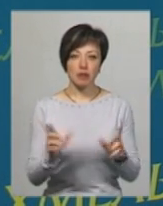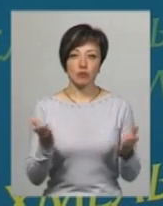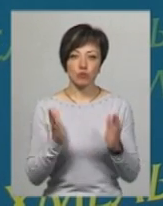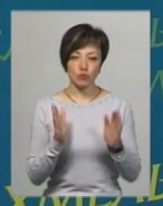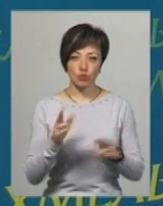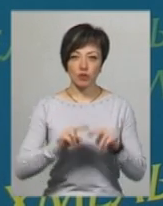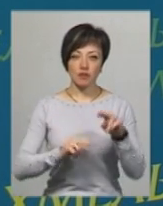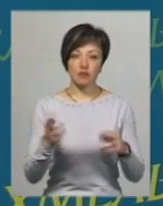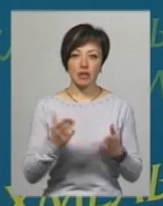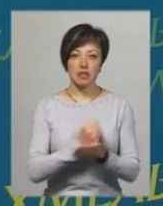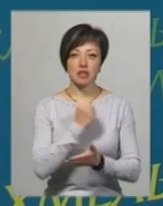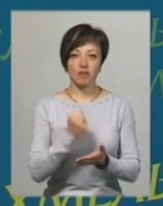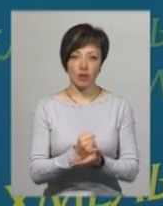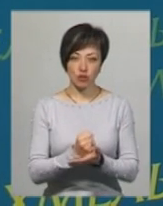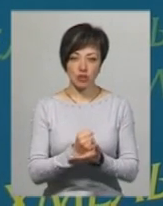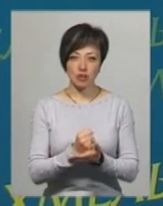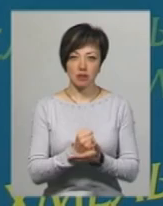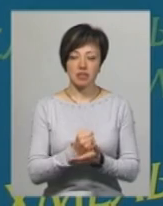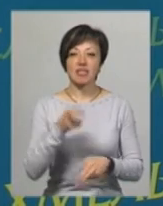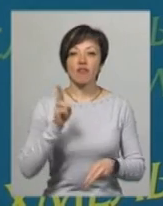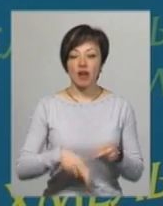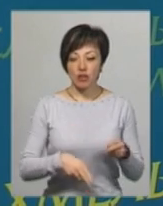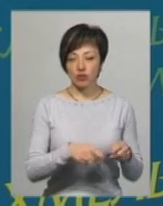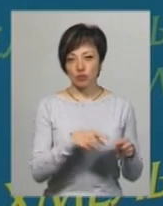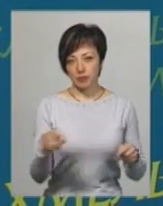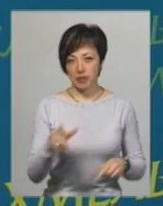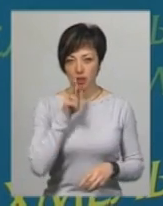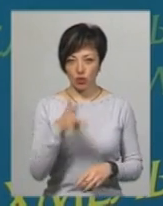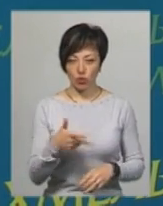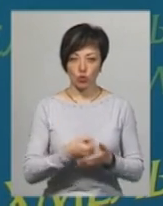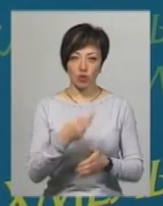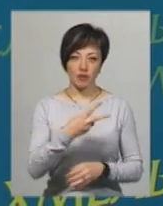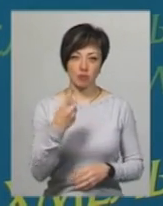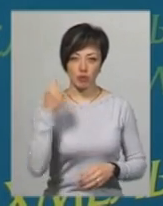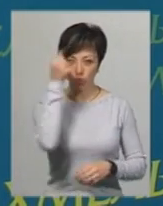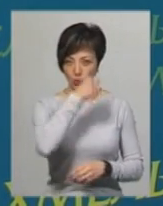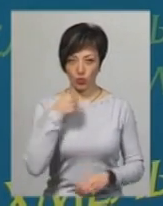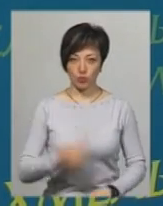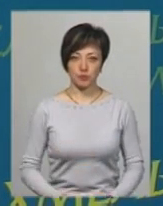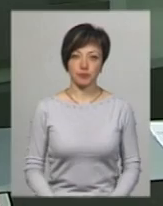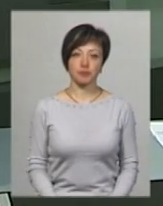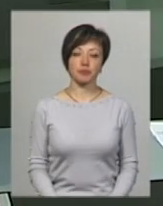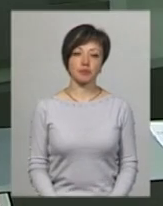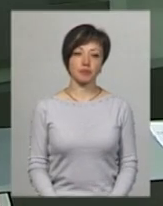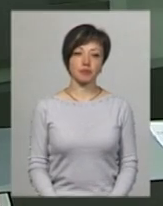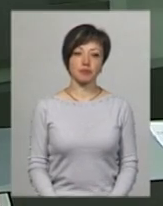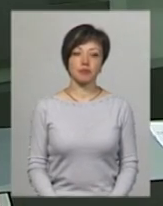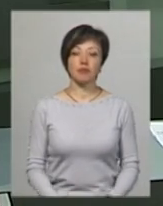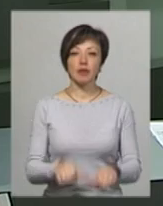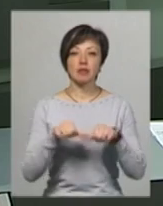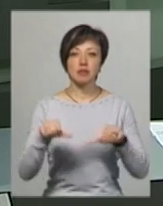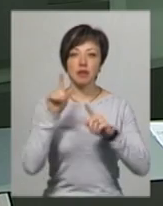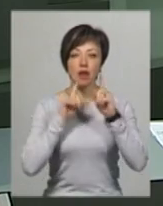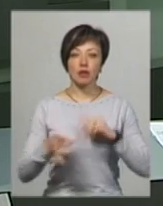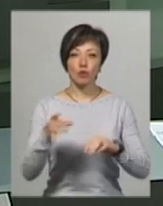будівництво яких буде завершено впродовж трьох років, до 2021 року». Засідання